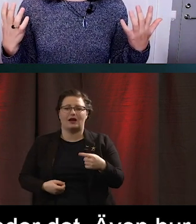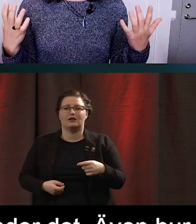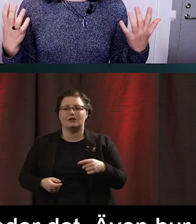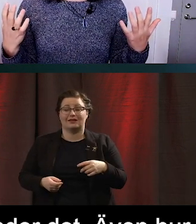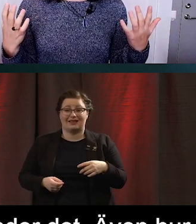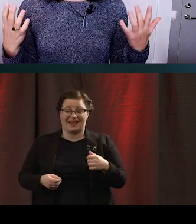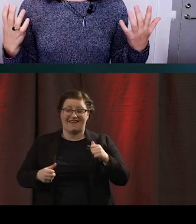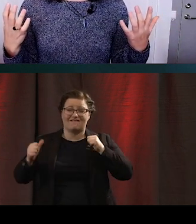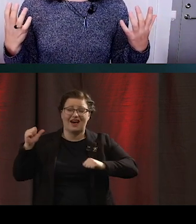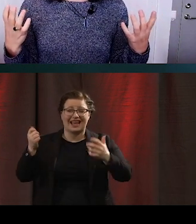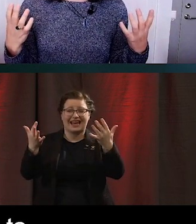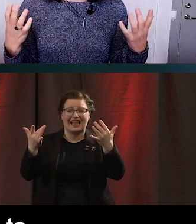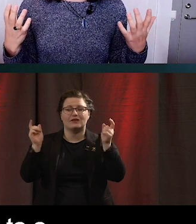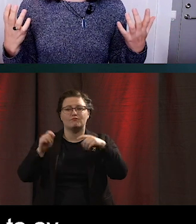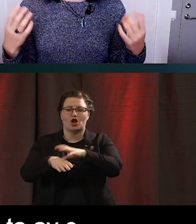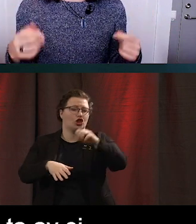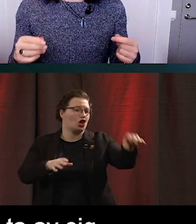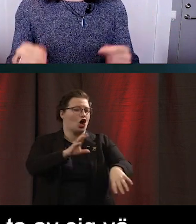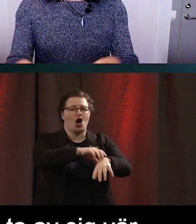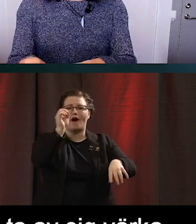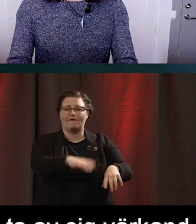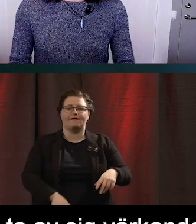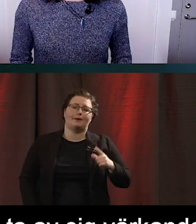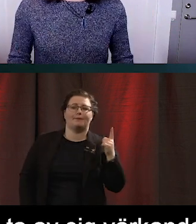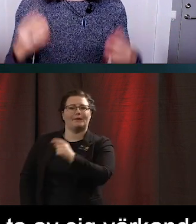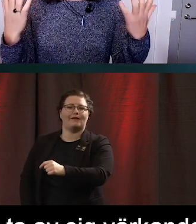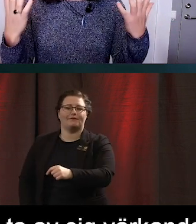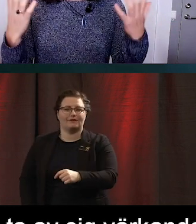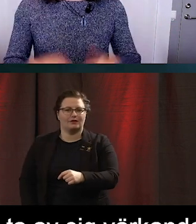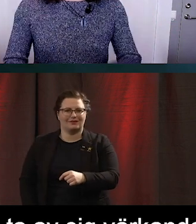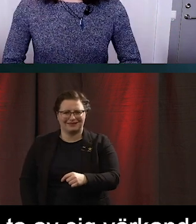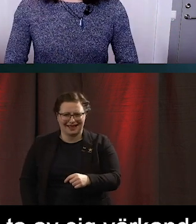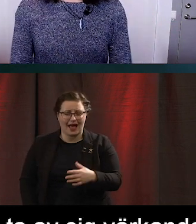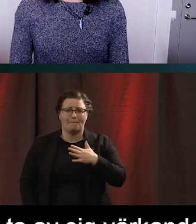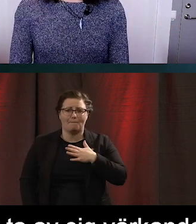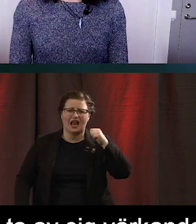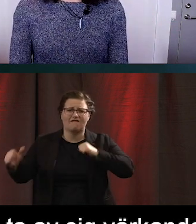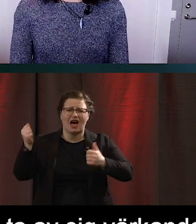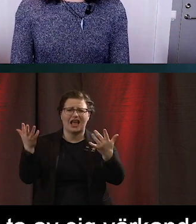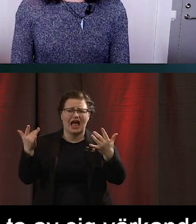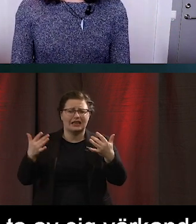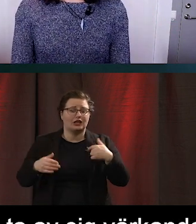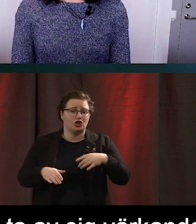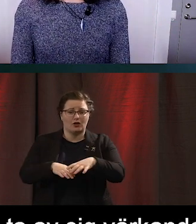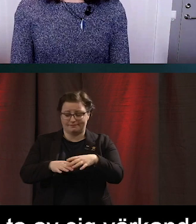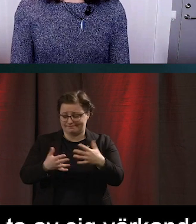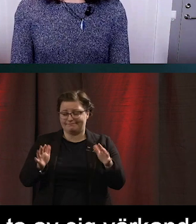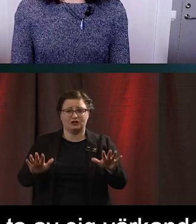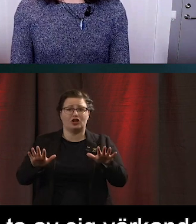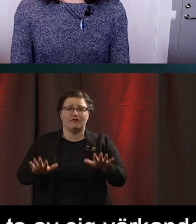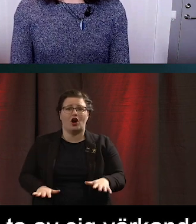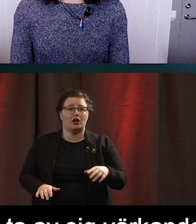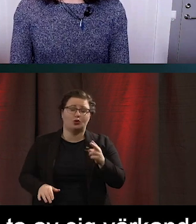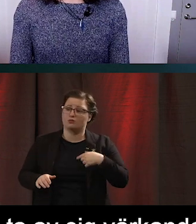verkande händer när man är färdig på jobbet och går därifrån. Man tar hem sina verkande händer till sängbäddningen, till